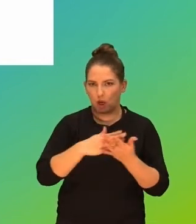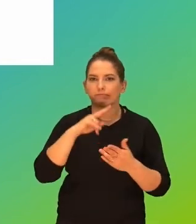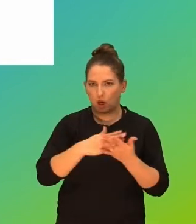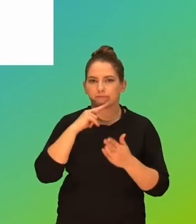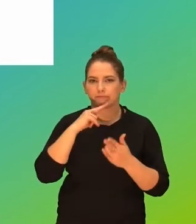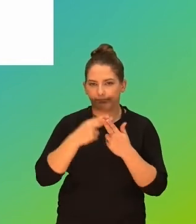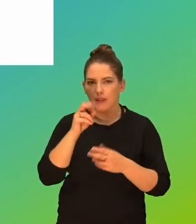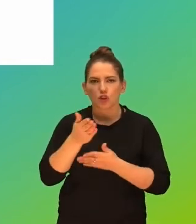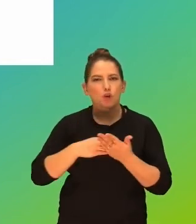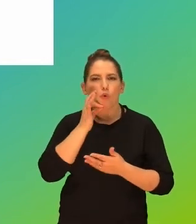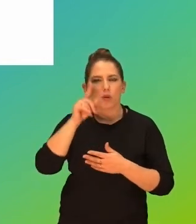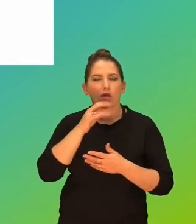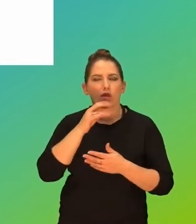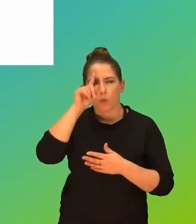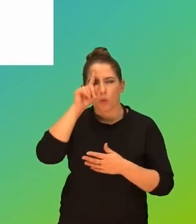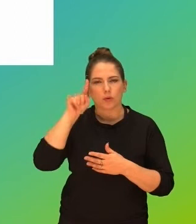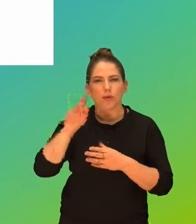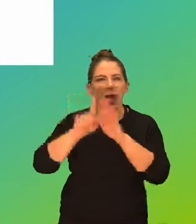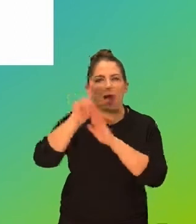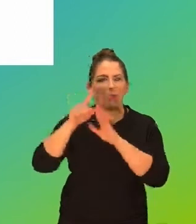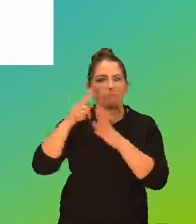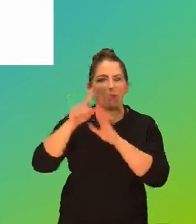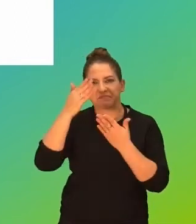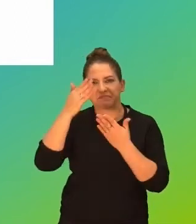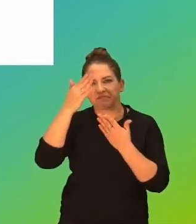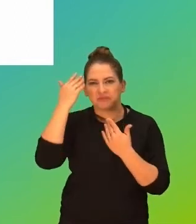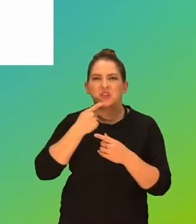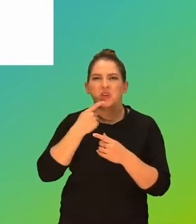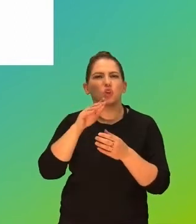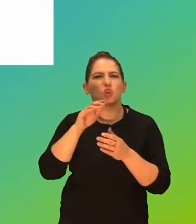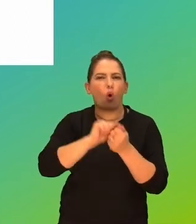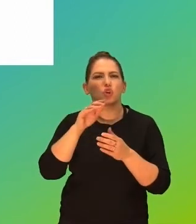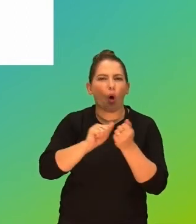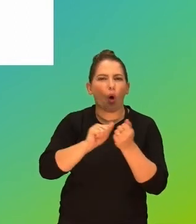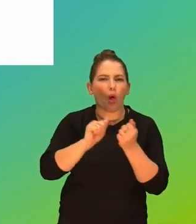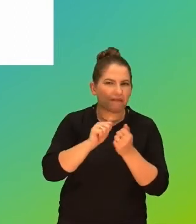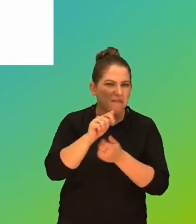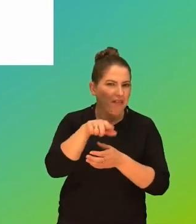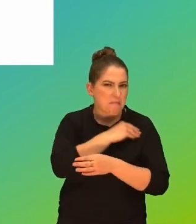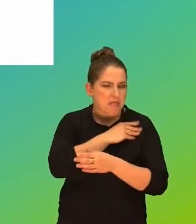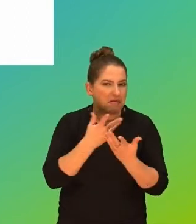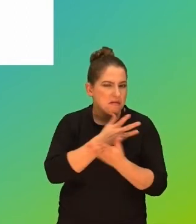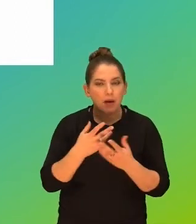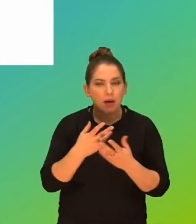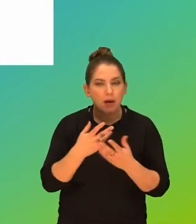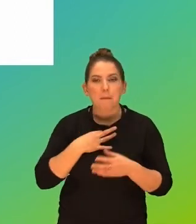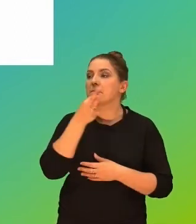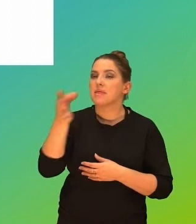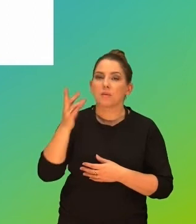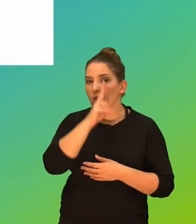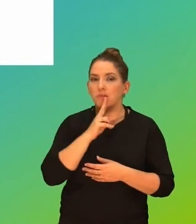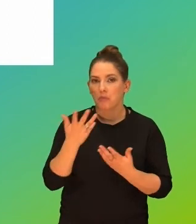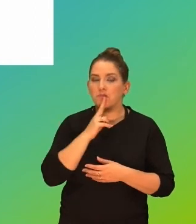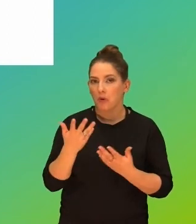młodych ludzi, jak Państwo widzicie na górnym wykresie, nie umiała powiedzieć, czy to są treści szkodliwe, czy nie. Ale jak spytaliśmy rodziców o to,